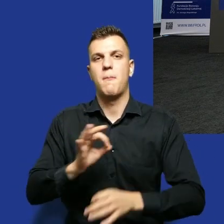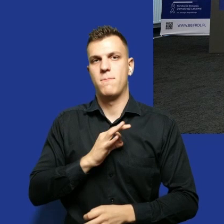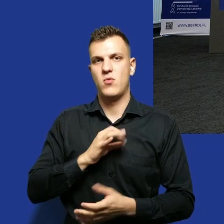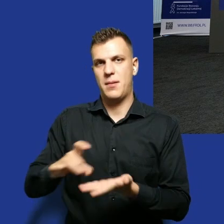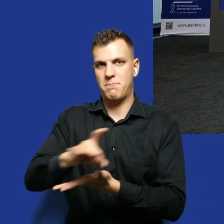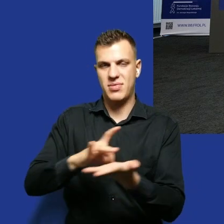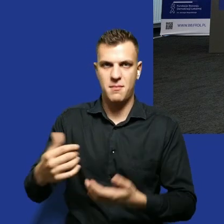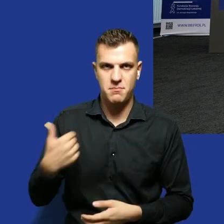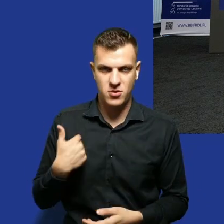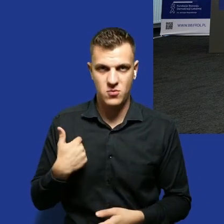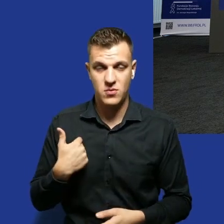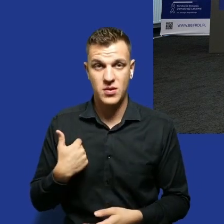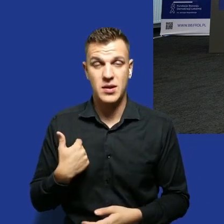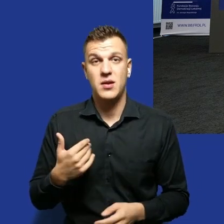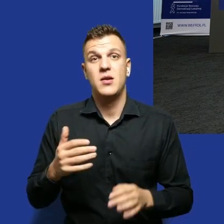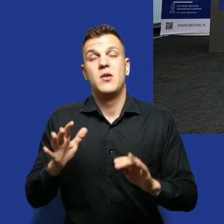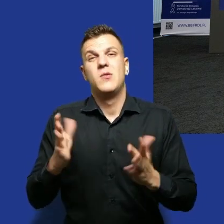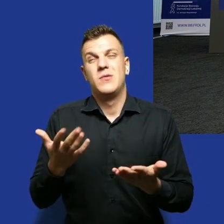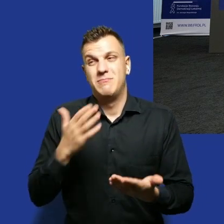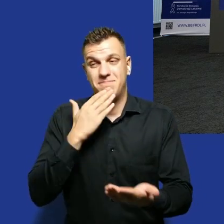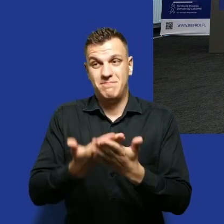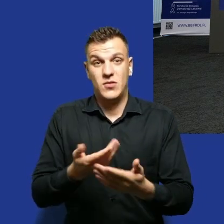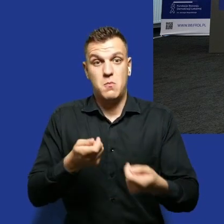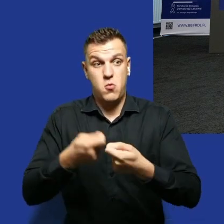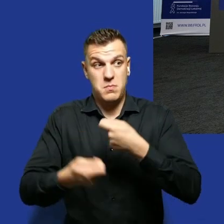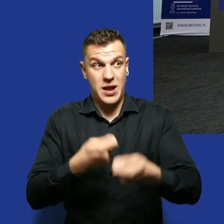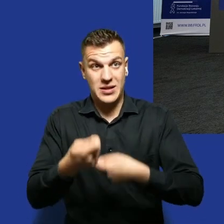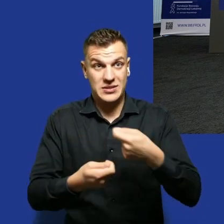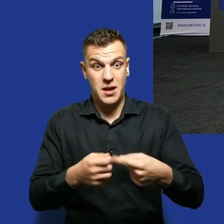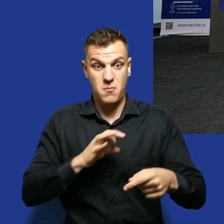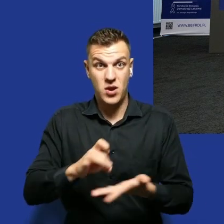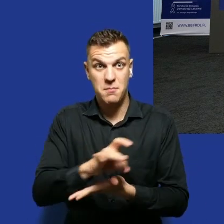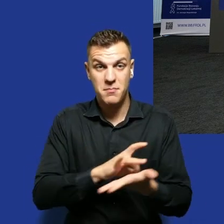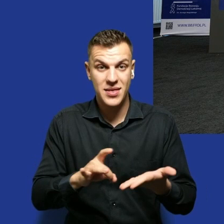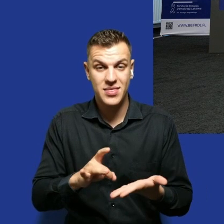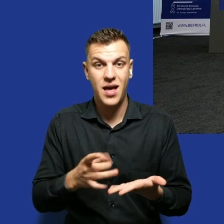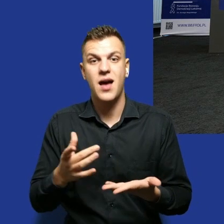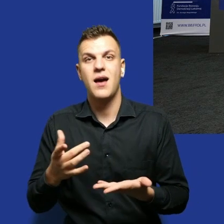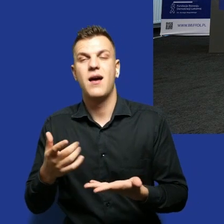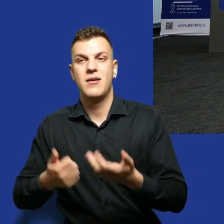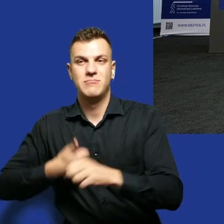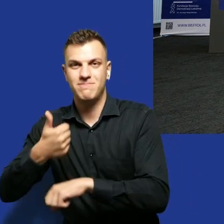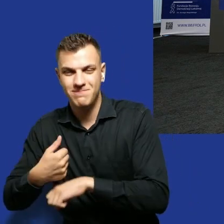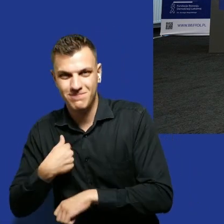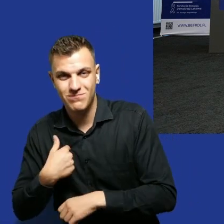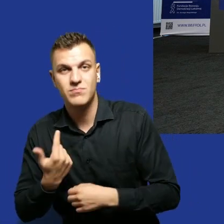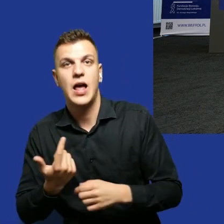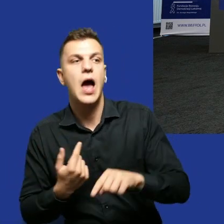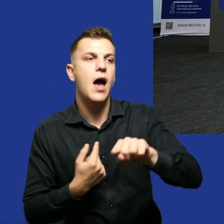niestety ta współpraca z mojego punktu widzenia nie układa się ani między sołtysami a